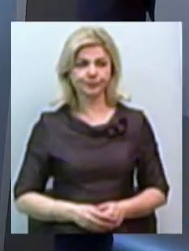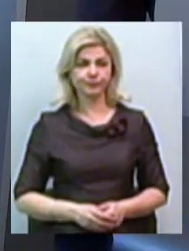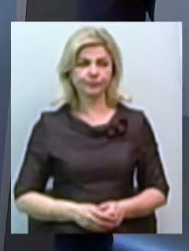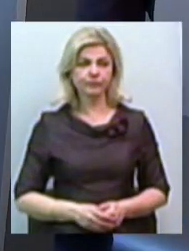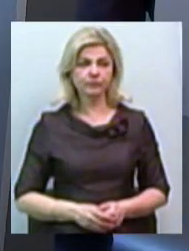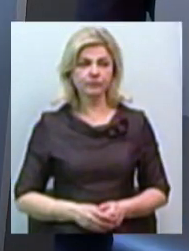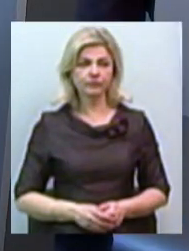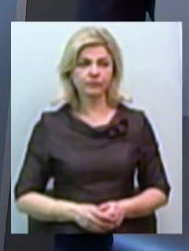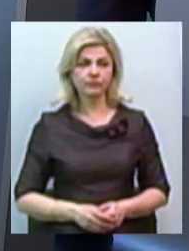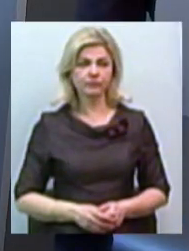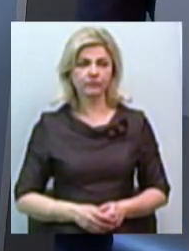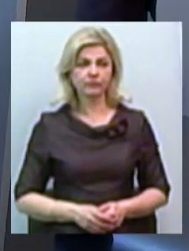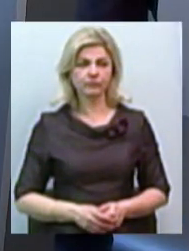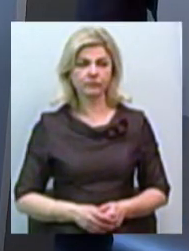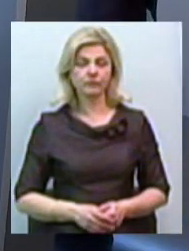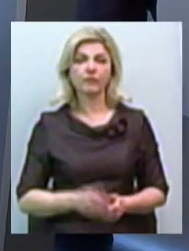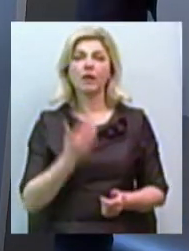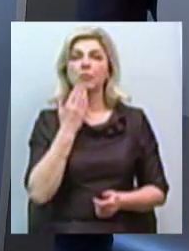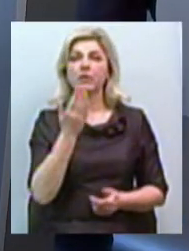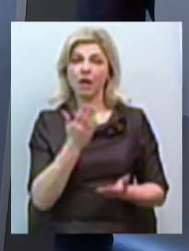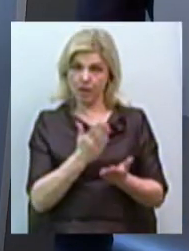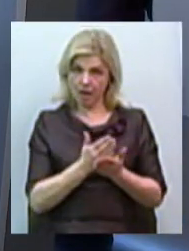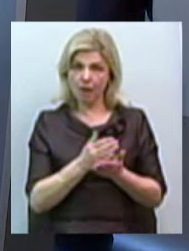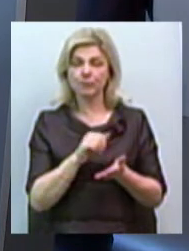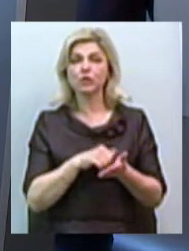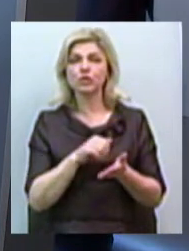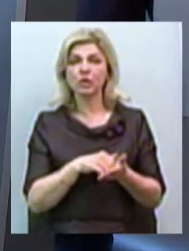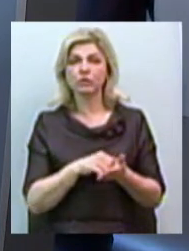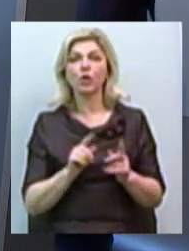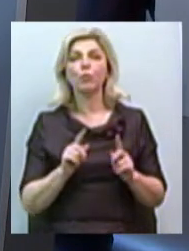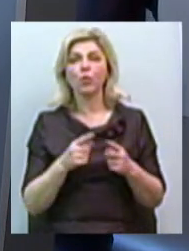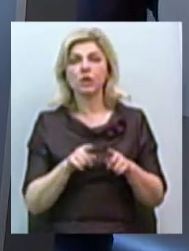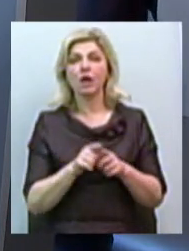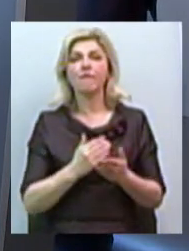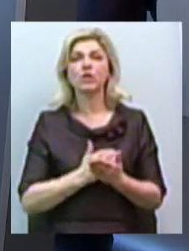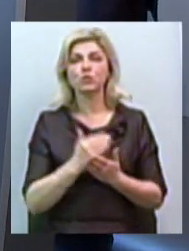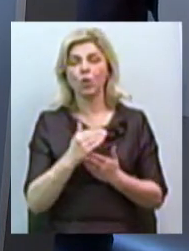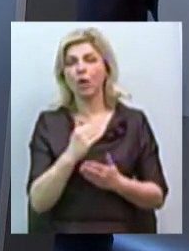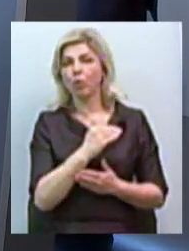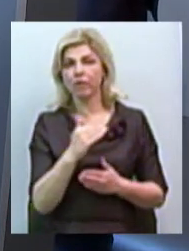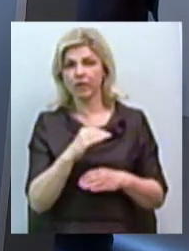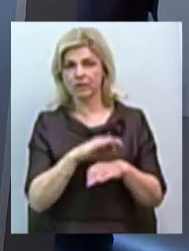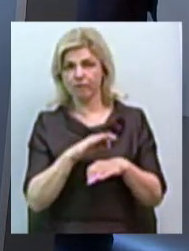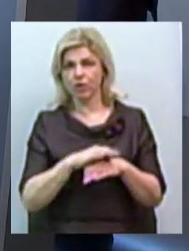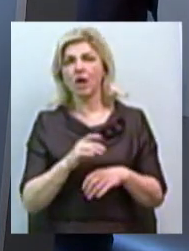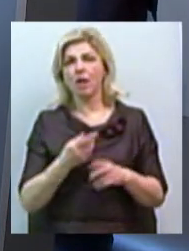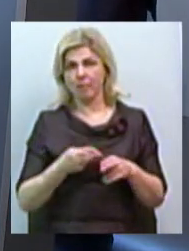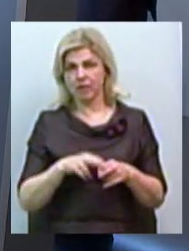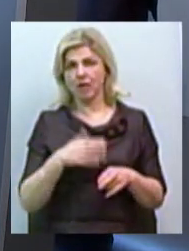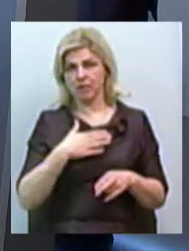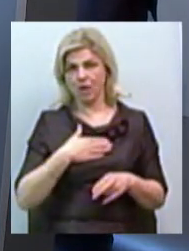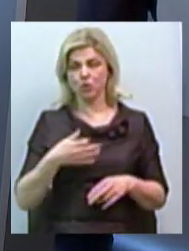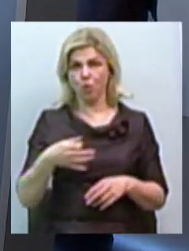Скажіть, будь ласка, а є якісь причини, чому саме такий високий рівень захворюваності в нашій області?